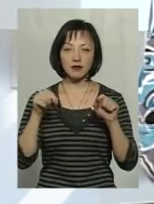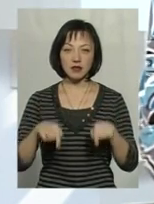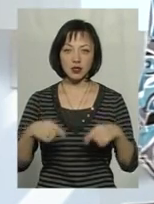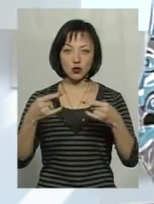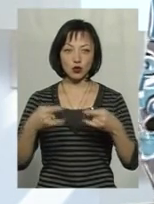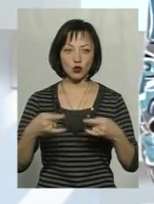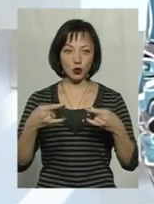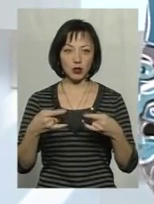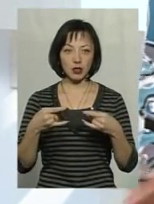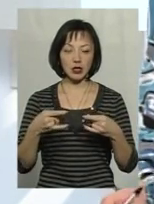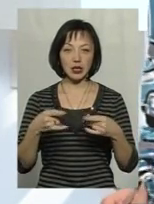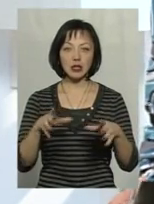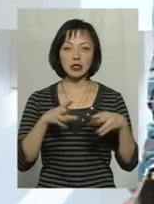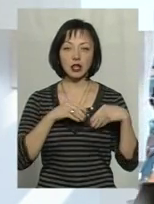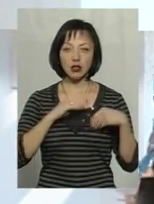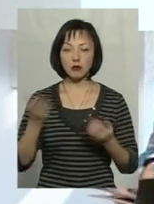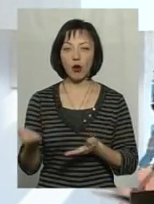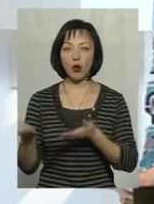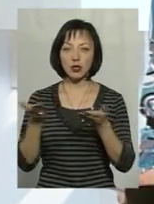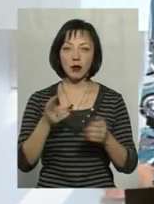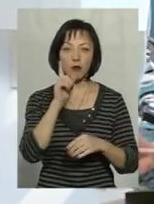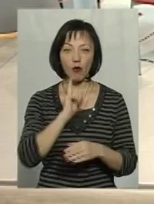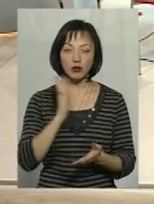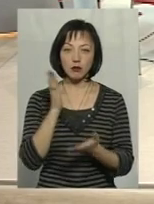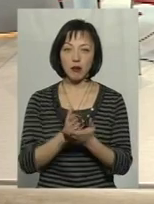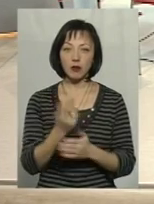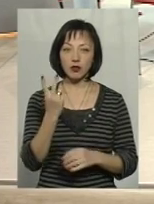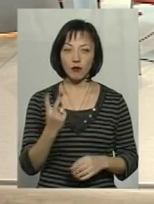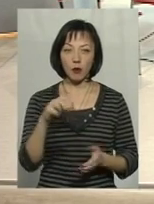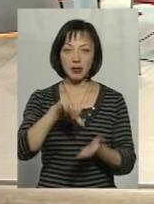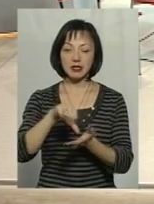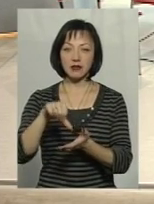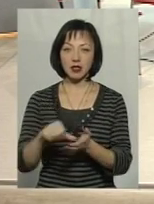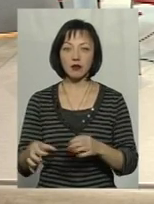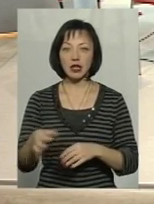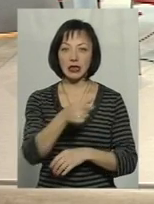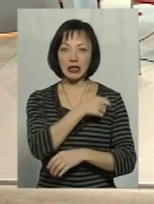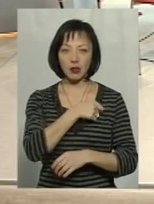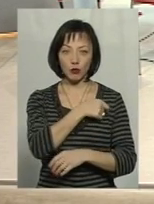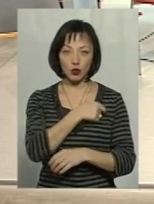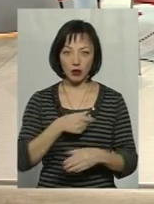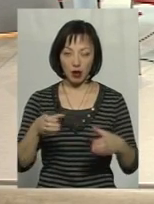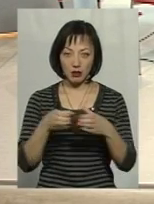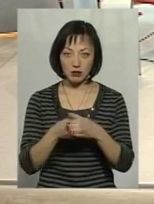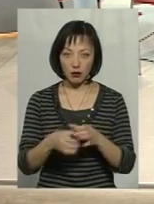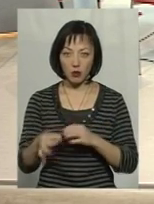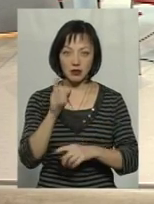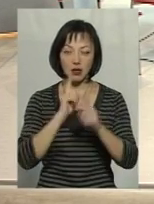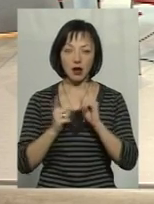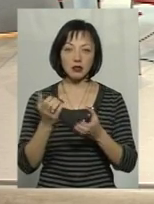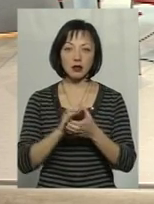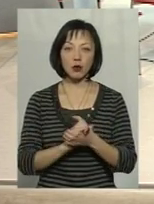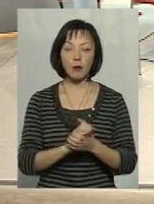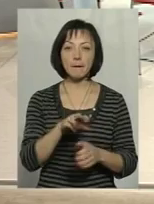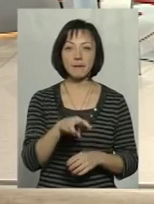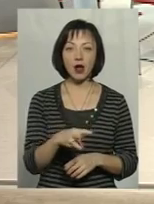студії з нашими гостями. Ми поки що маємо двох представників депутатського корпусу обласної ради. Знайомтеся,